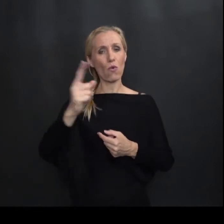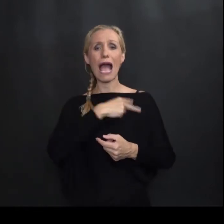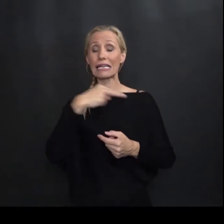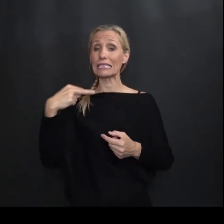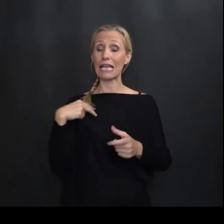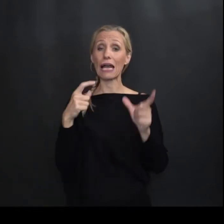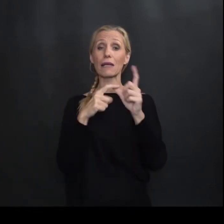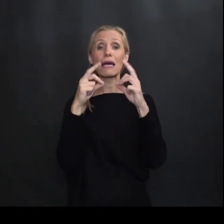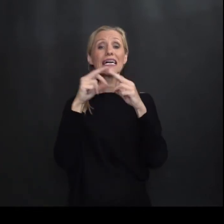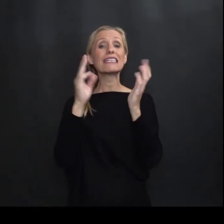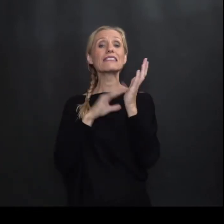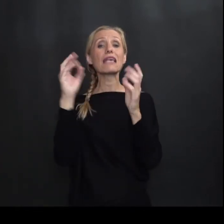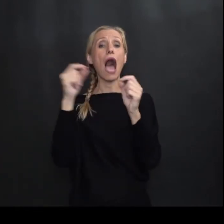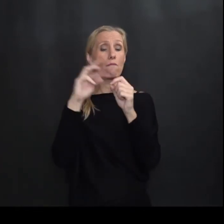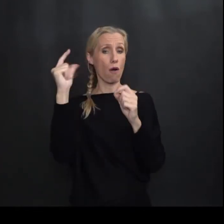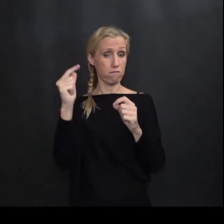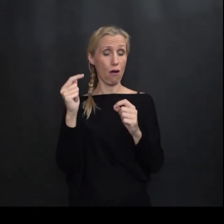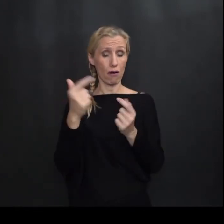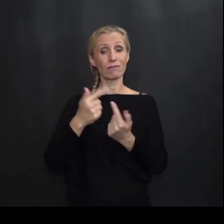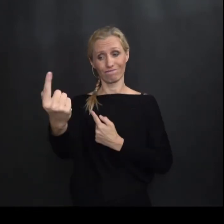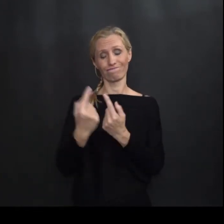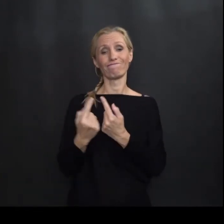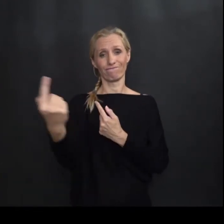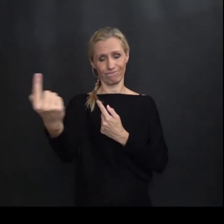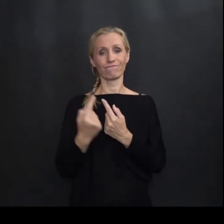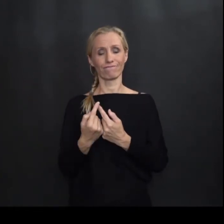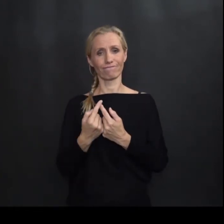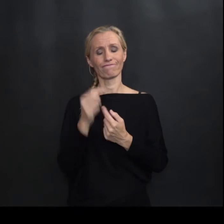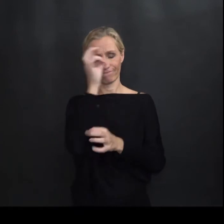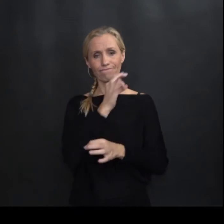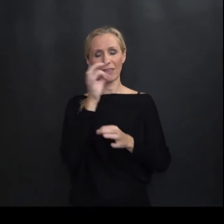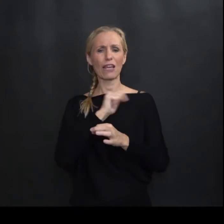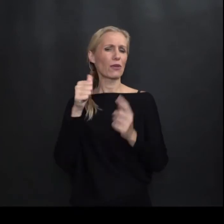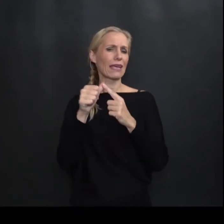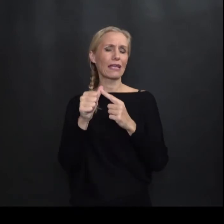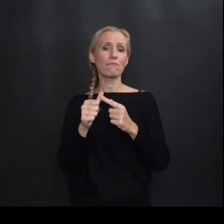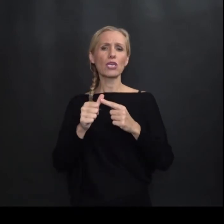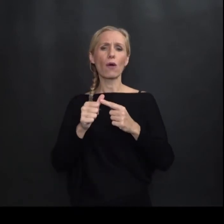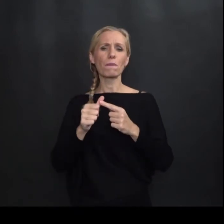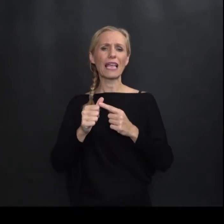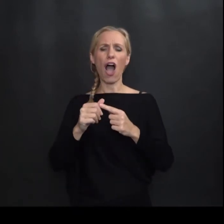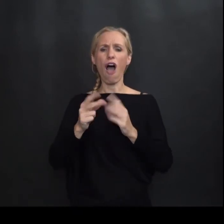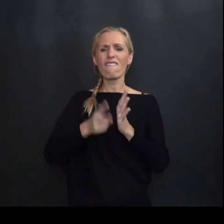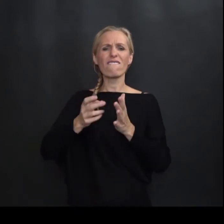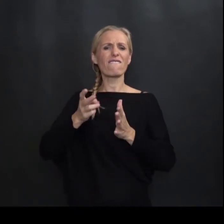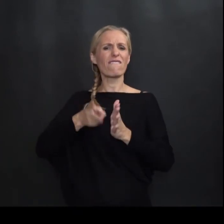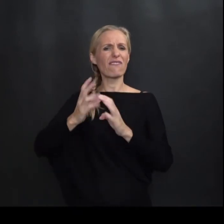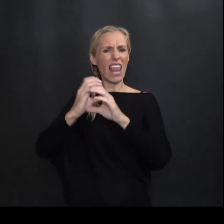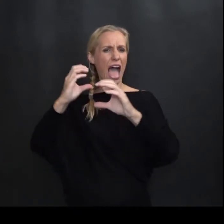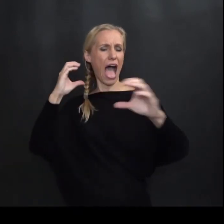Odnosno Taj vozi Red Tako da kažemo Zagreb Samobor To je bio Jedan izletnički Vlak